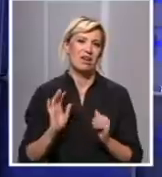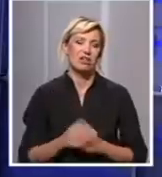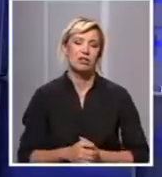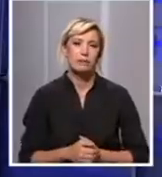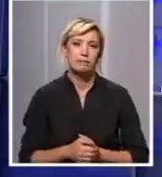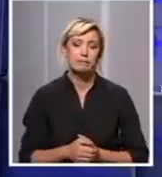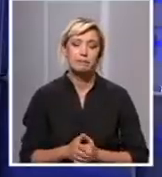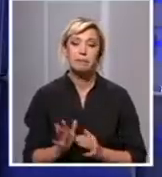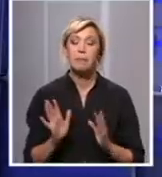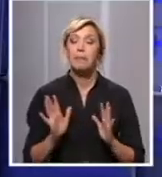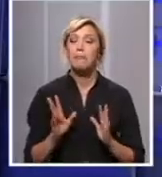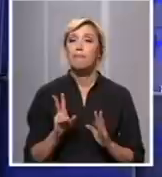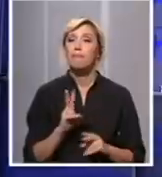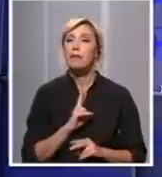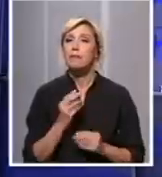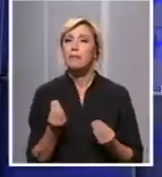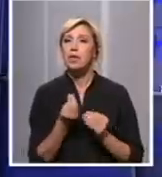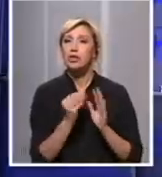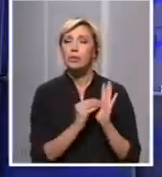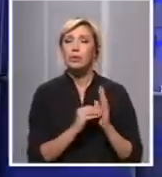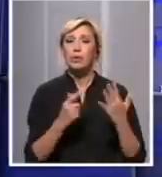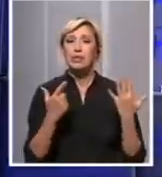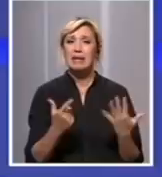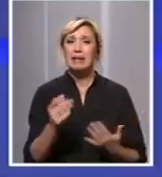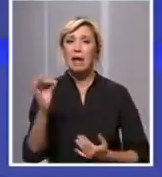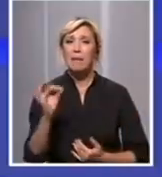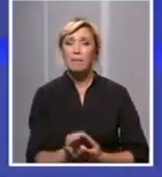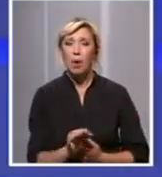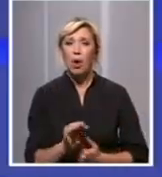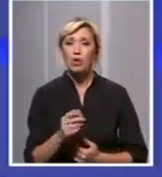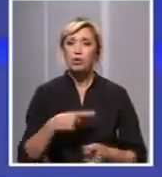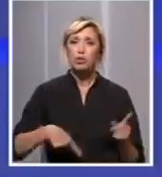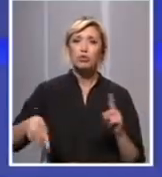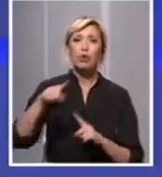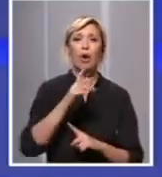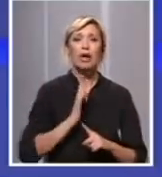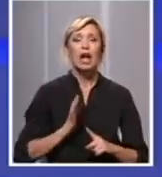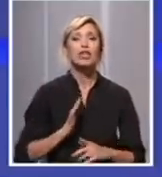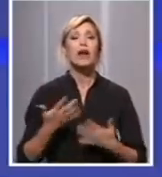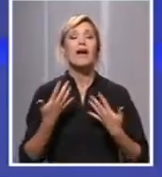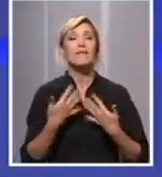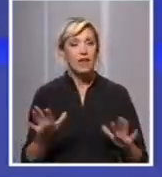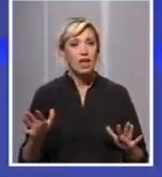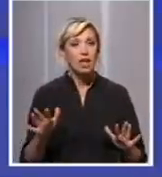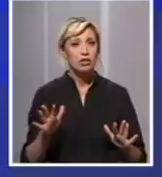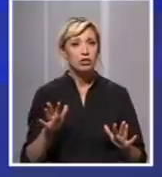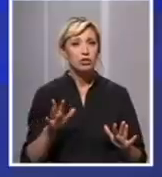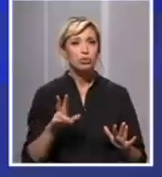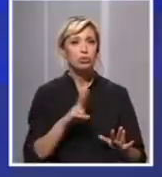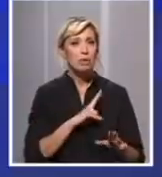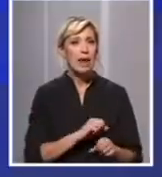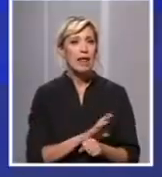ispravite me ako nije tačan, da je 7% naše populacije već preležalo koronavirus. Je li to znači da su oni izgradili imunitet